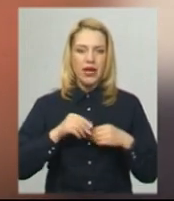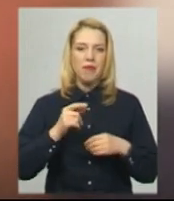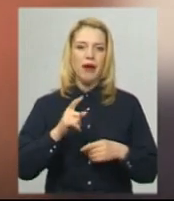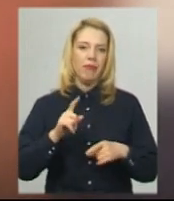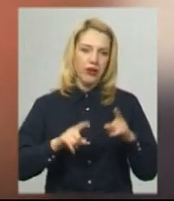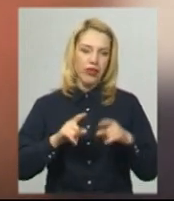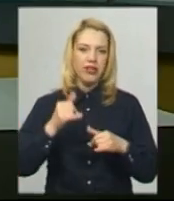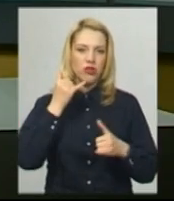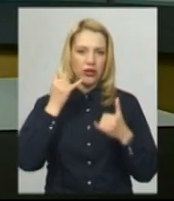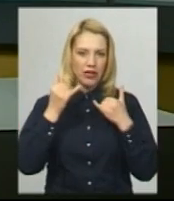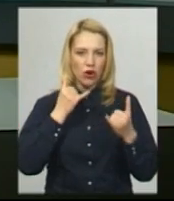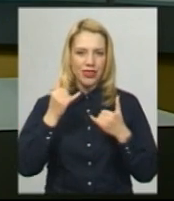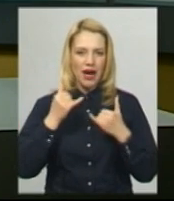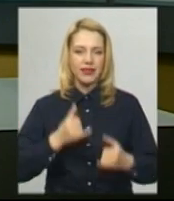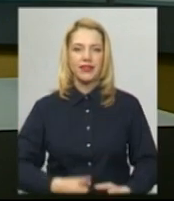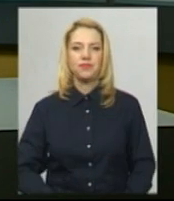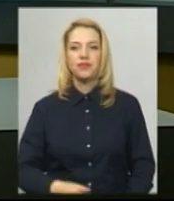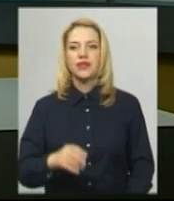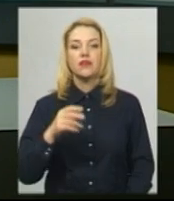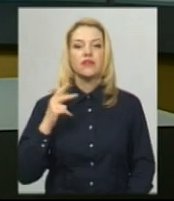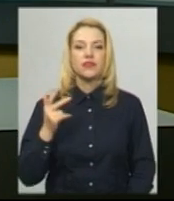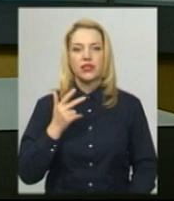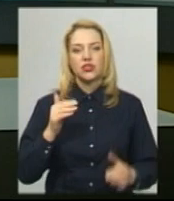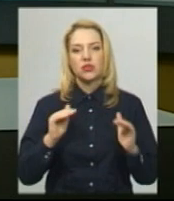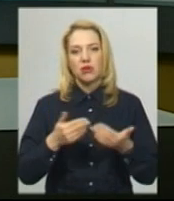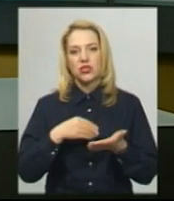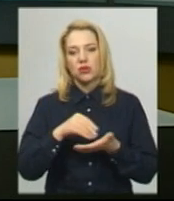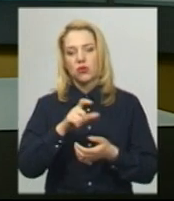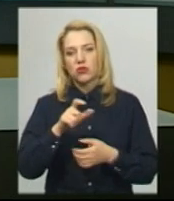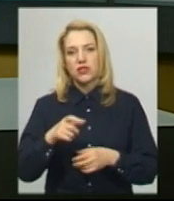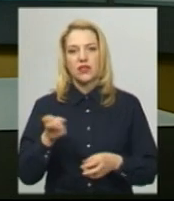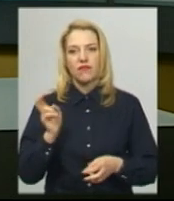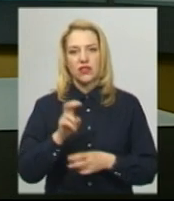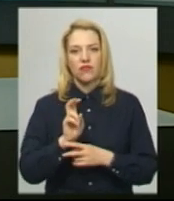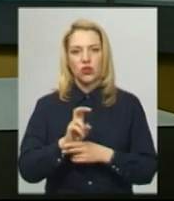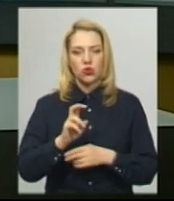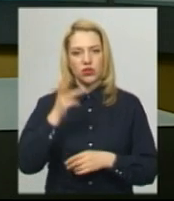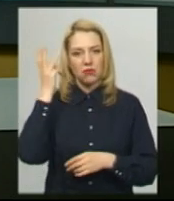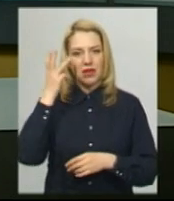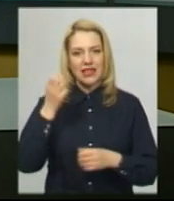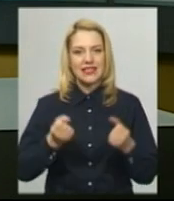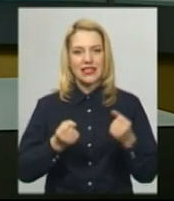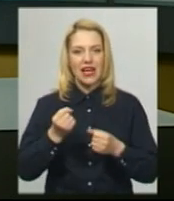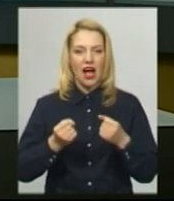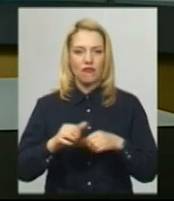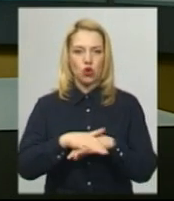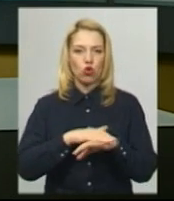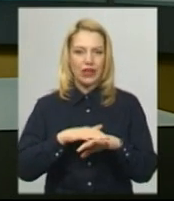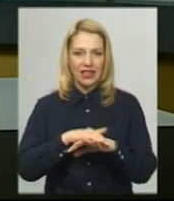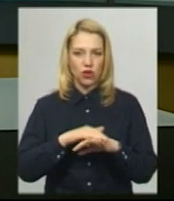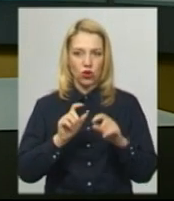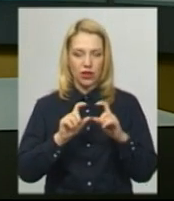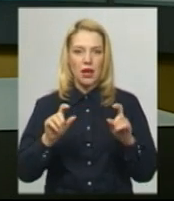контакті. Втричі менше покупці відвідують Хмельницький авторинок після послаблення карантину.